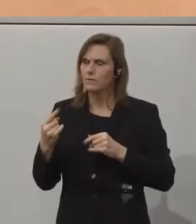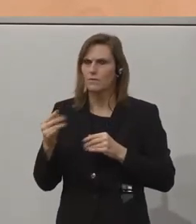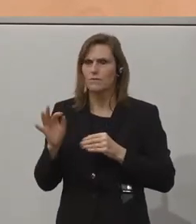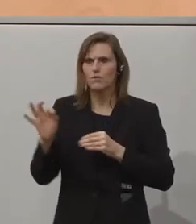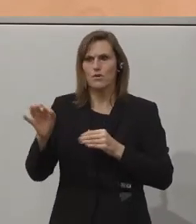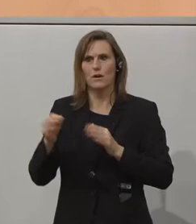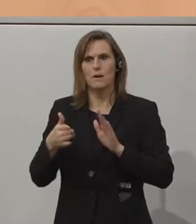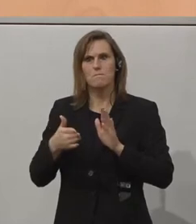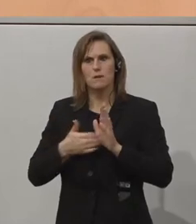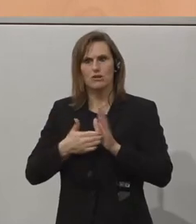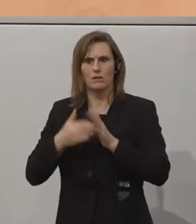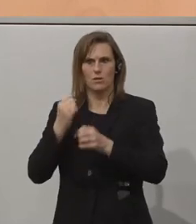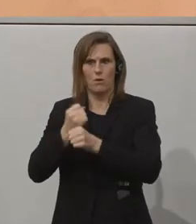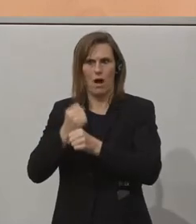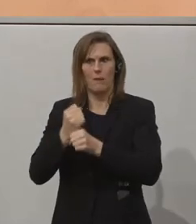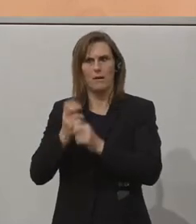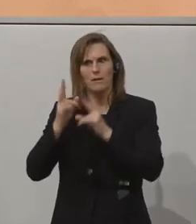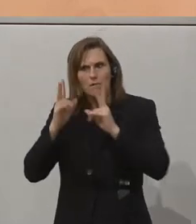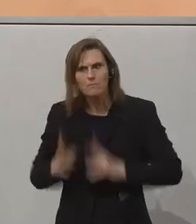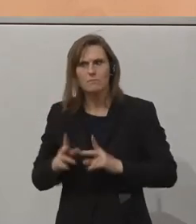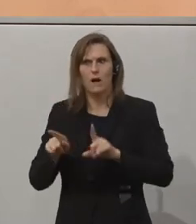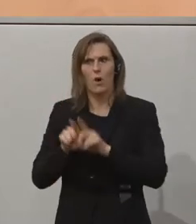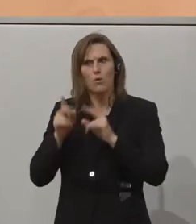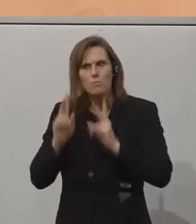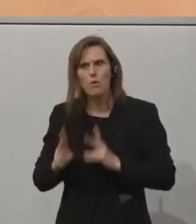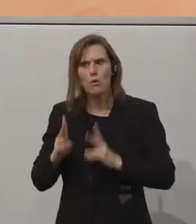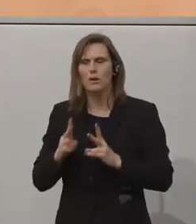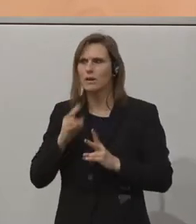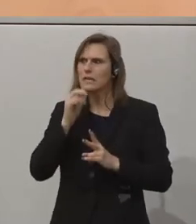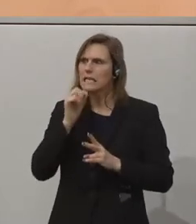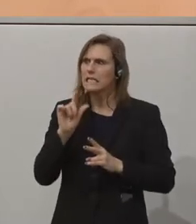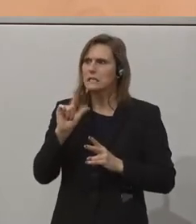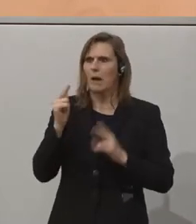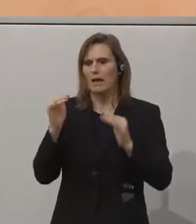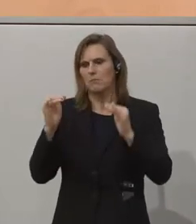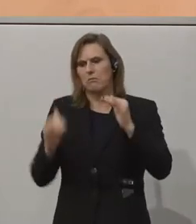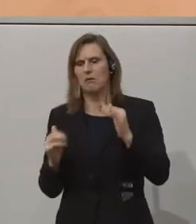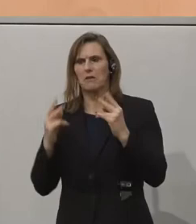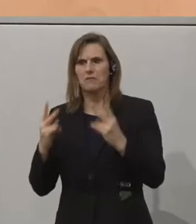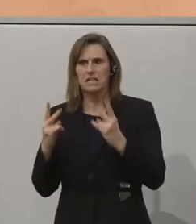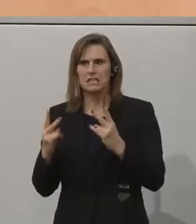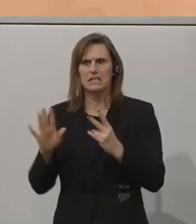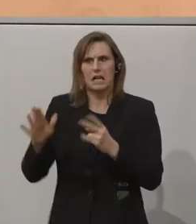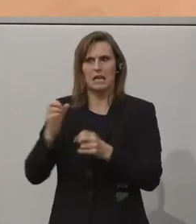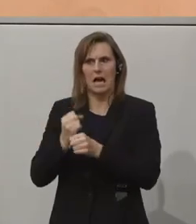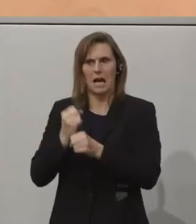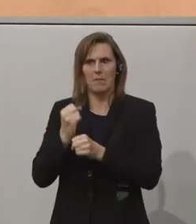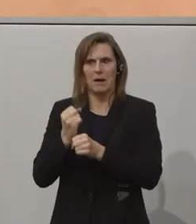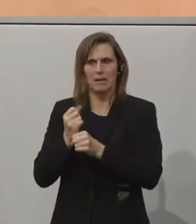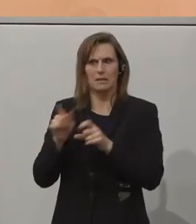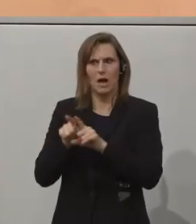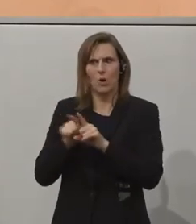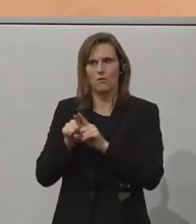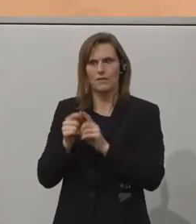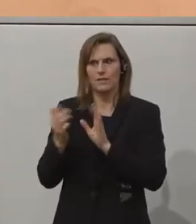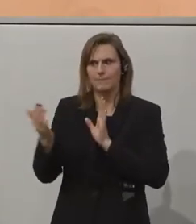Arbeit gesehen, dass es eben möglich ist, dass es nicht eine zweitrangige Arbeit ist, quasi jemandem entgegenzukommen.